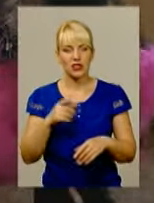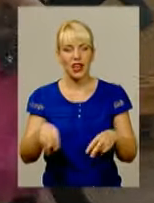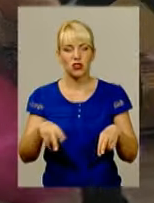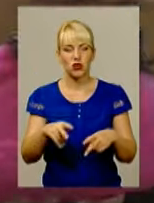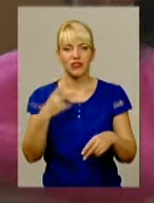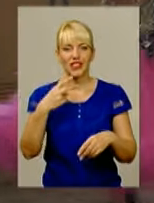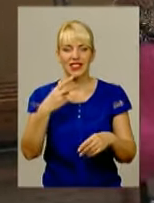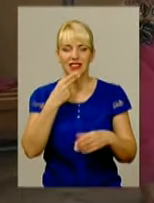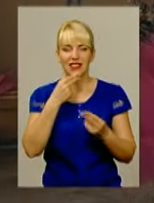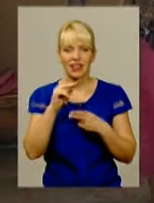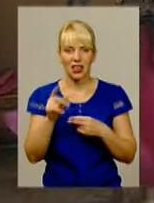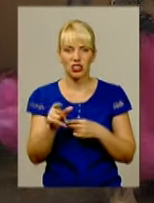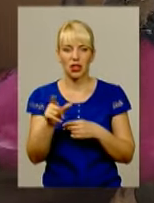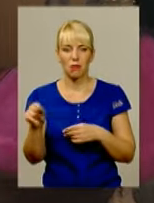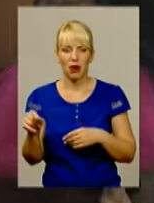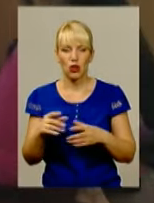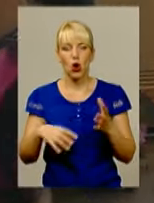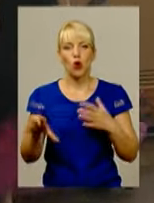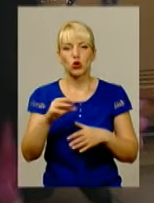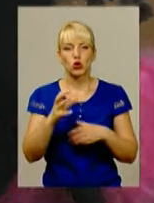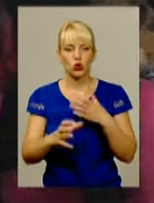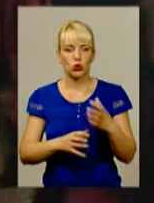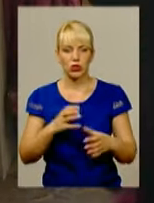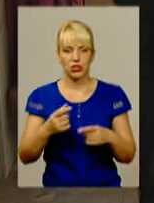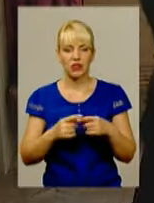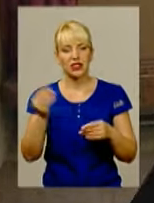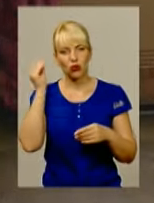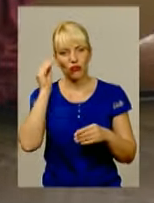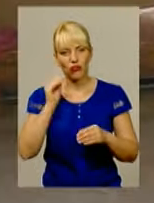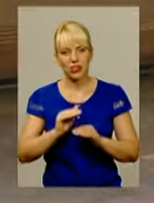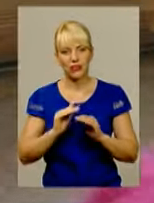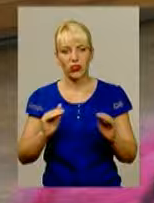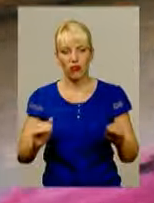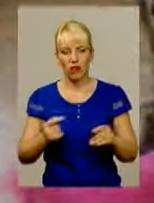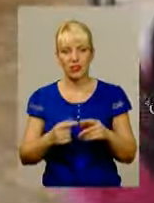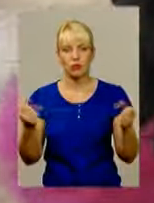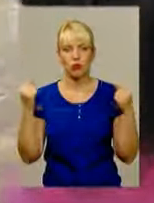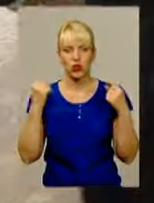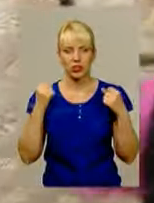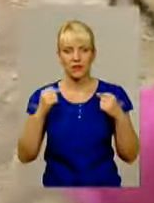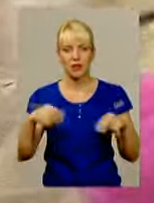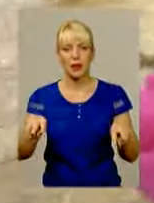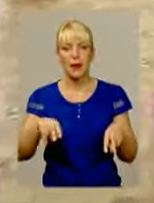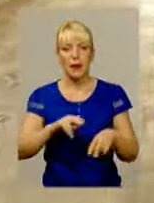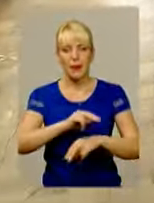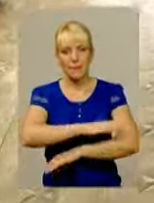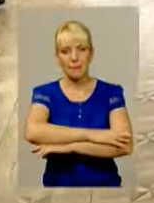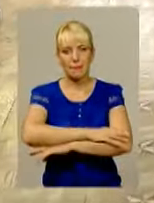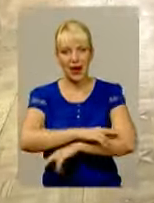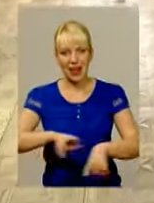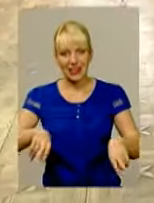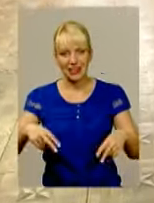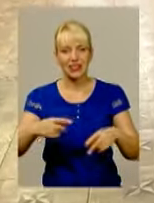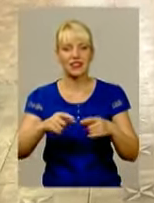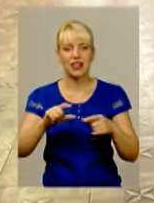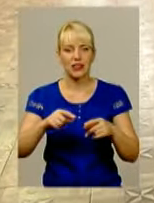кращих пар з усього світу. Талановиті вихованці Хмельницького обласного клубу спортивного бельного танцю нещодавно повернулись із італійського Ріміні,